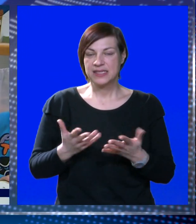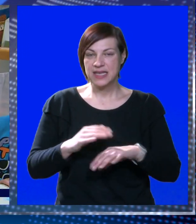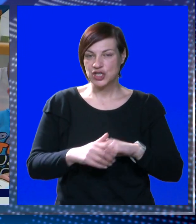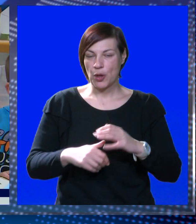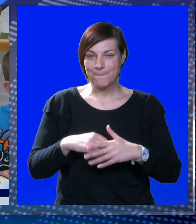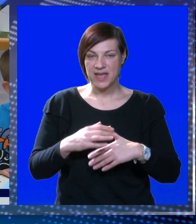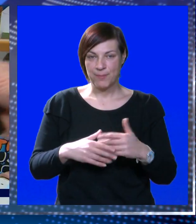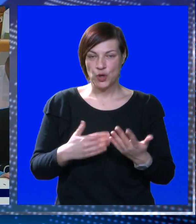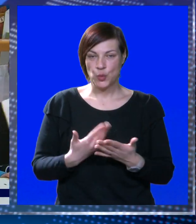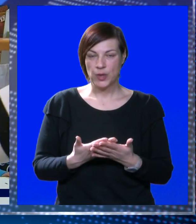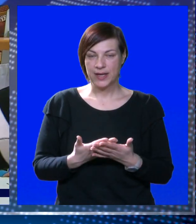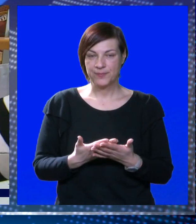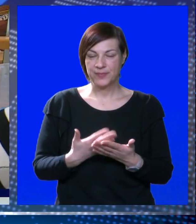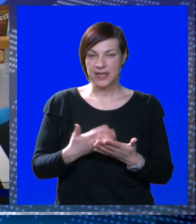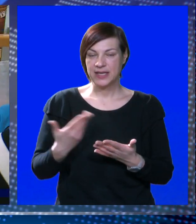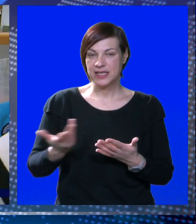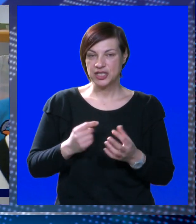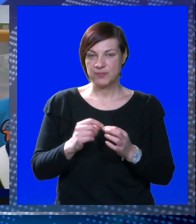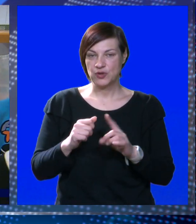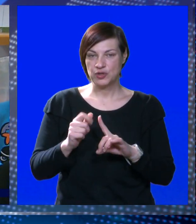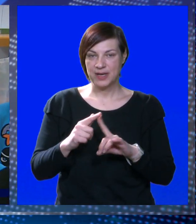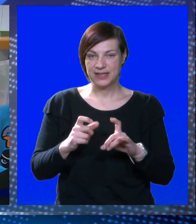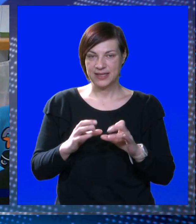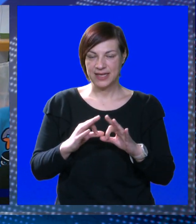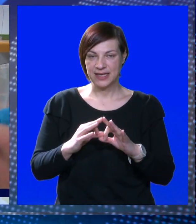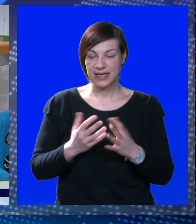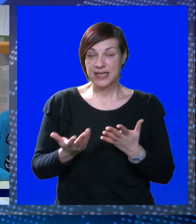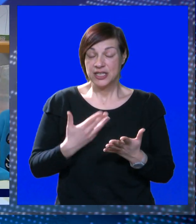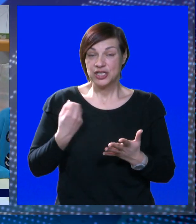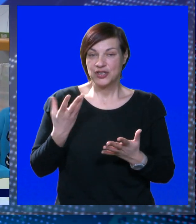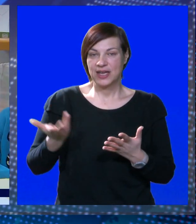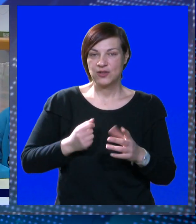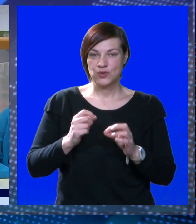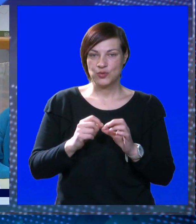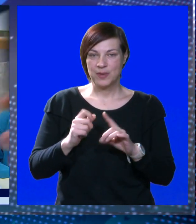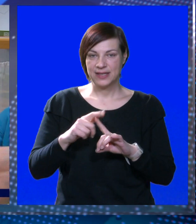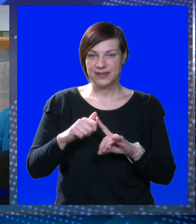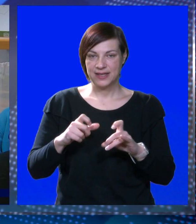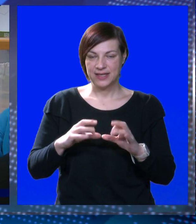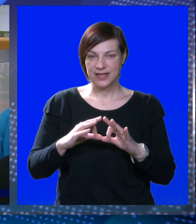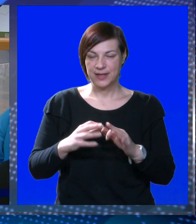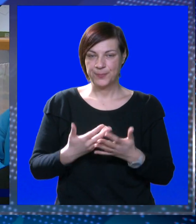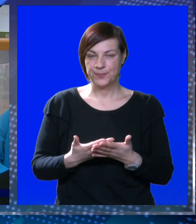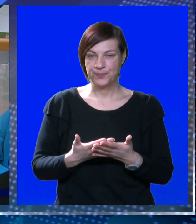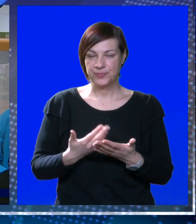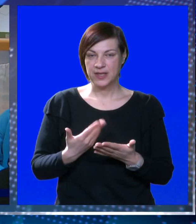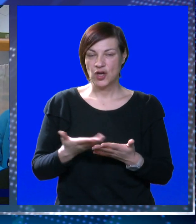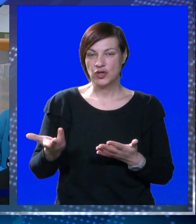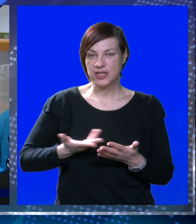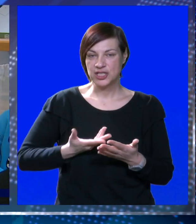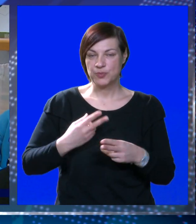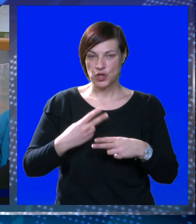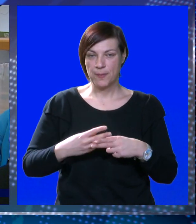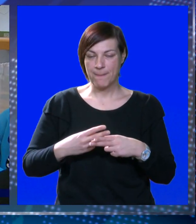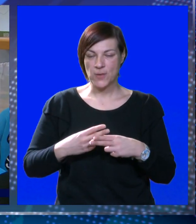Zašto peremo ruke? Zato jer će nam doći bakterije. I što kada dođu bakterije? Onda